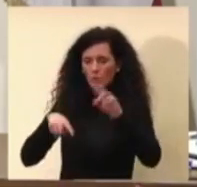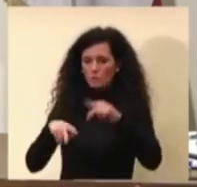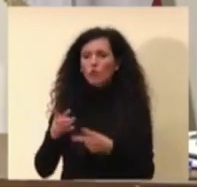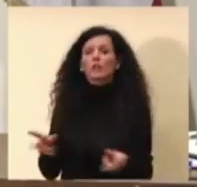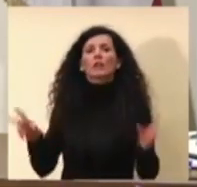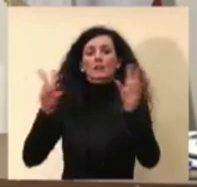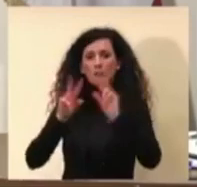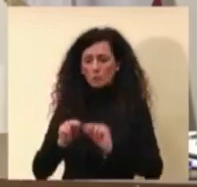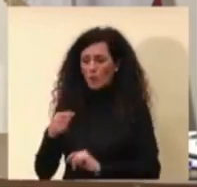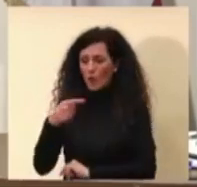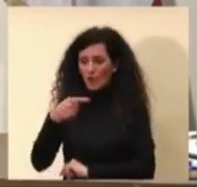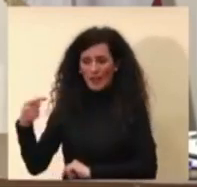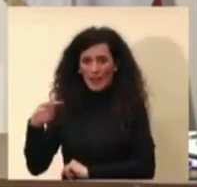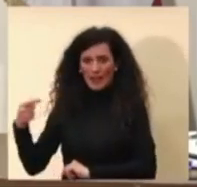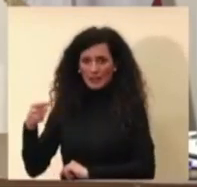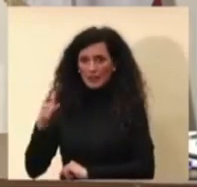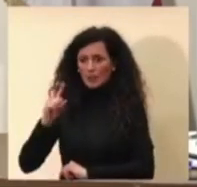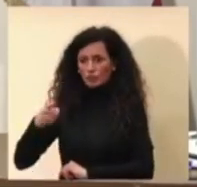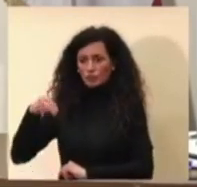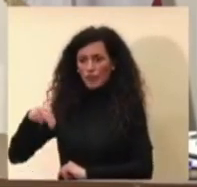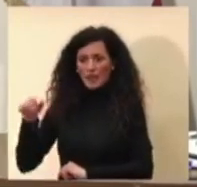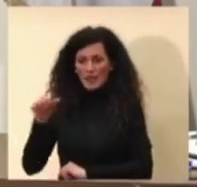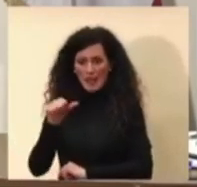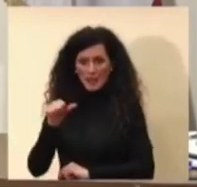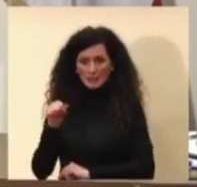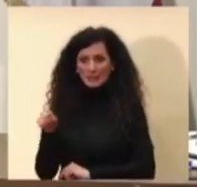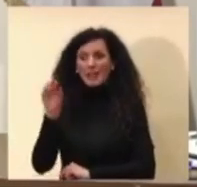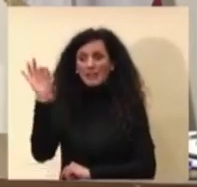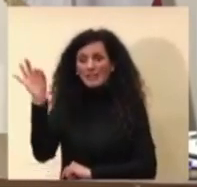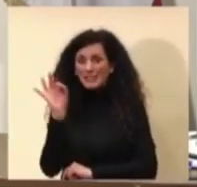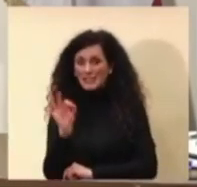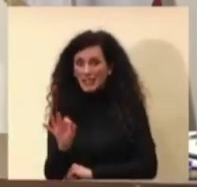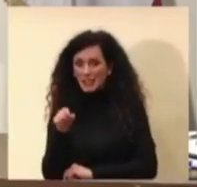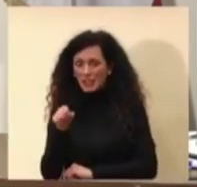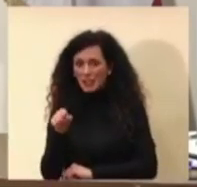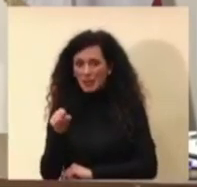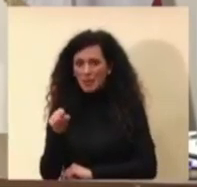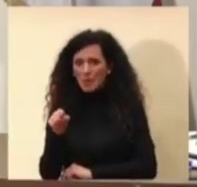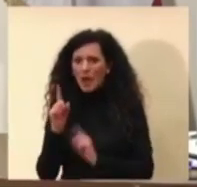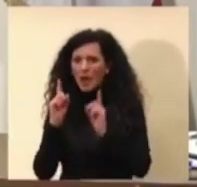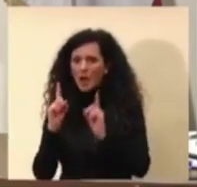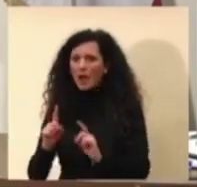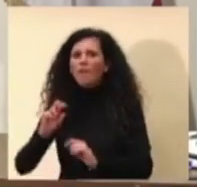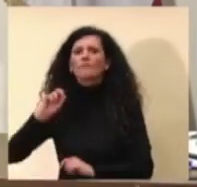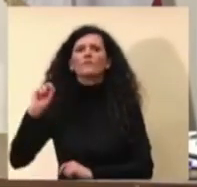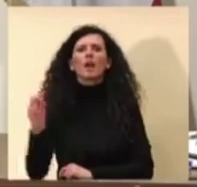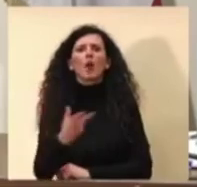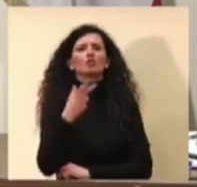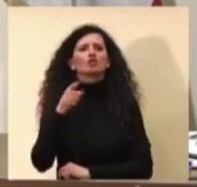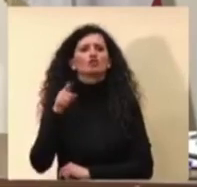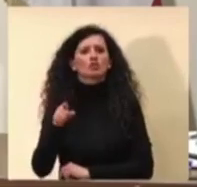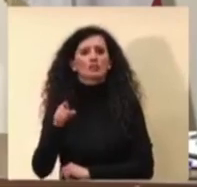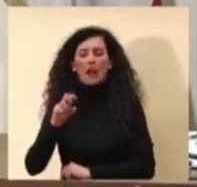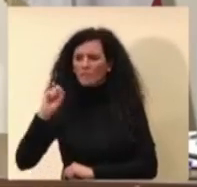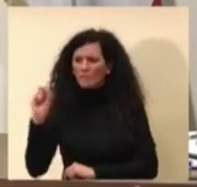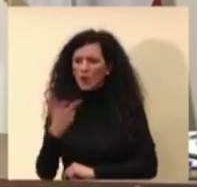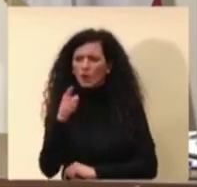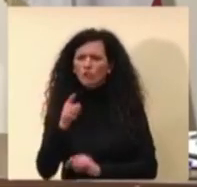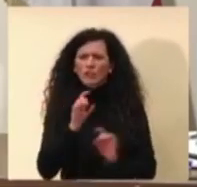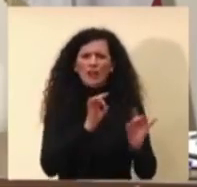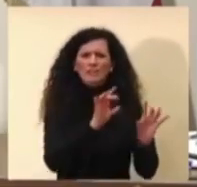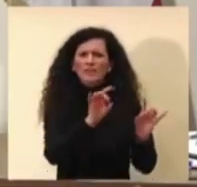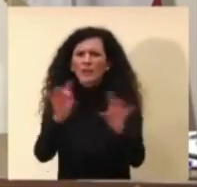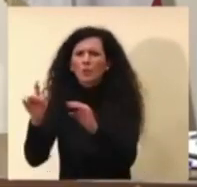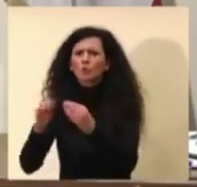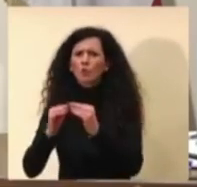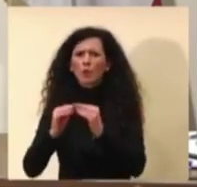nuovo la negatività al GNS e stimate quella che è la velocità diciamo con cui corre il virus quindi